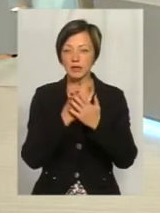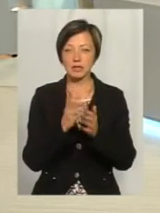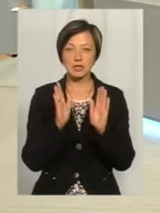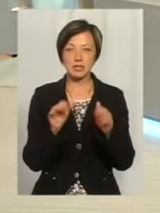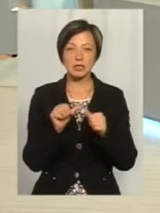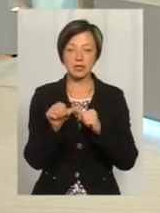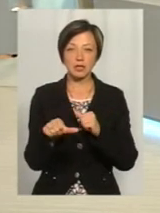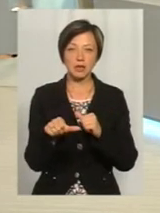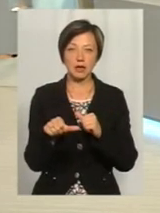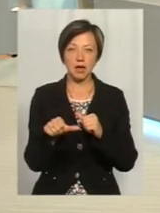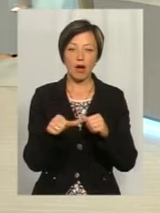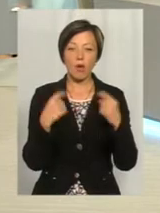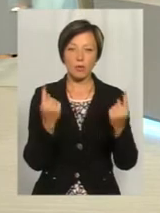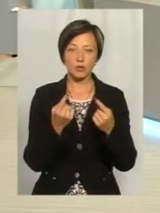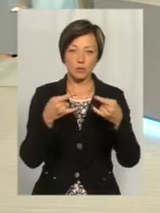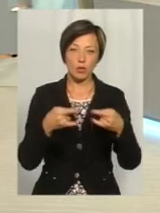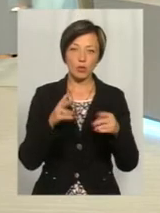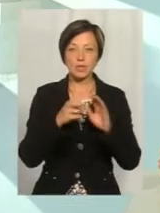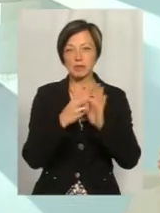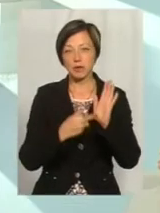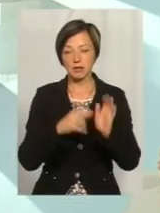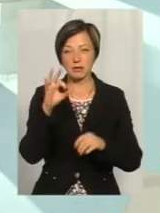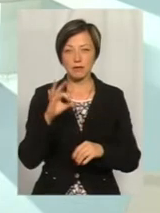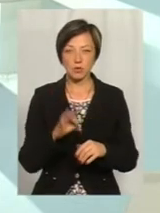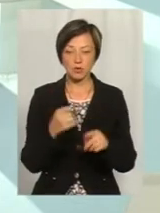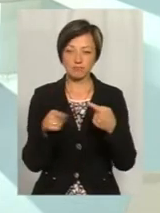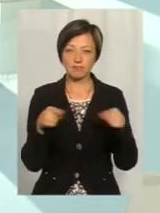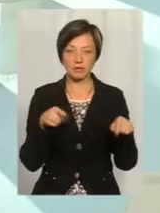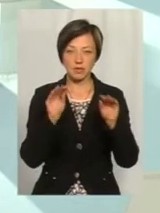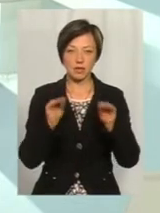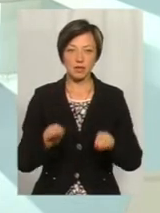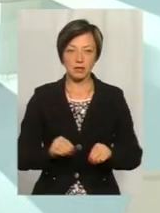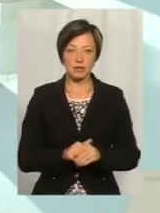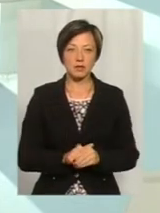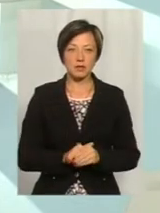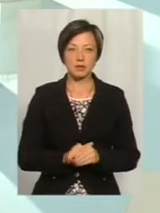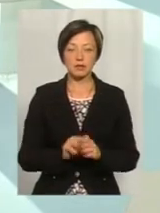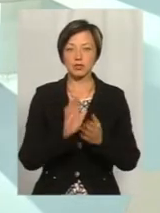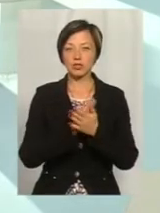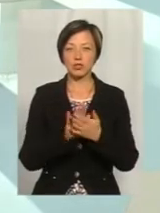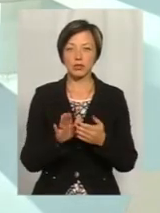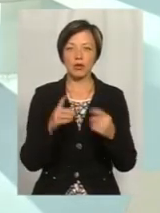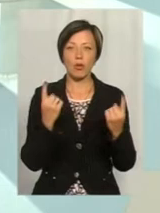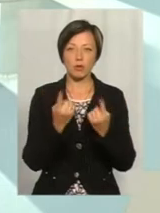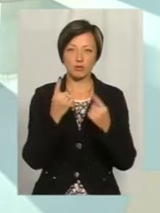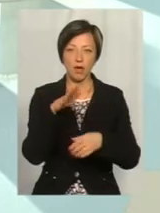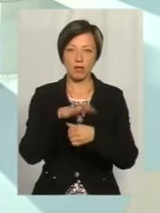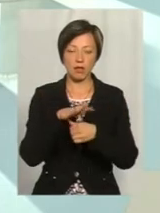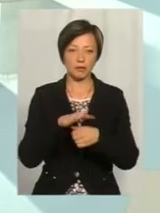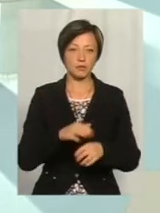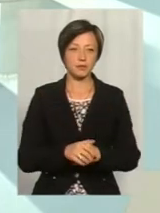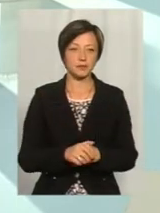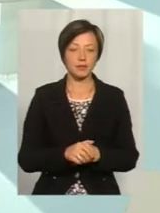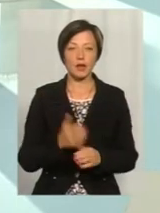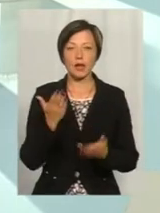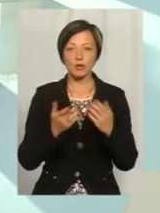аналогове мовлення, хтось каже про 17%. Ті, які дивилися виключно аналогове мовлення. Якщо навіть